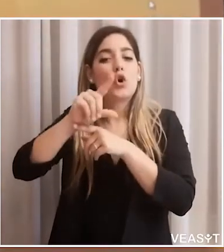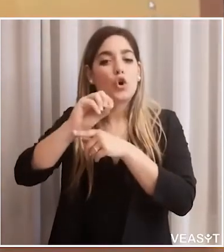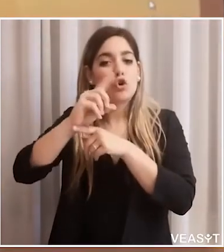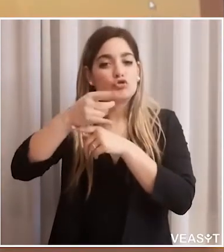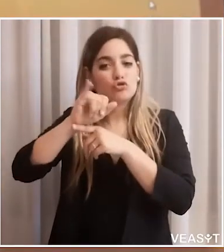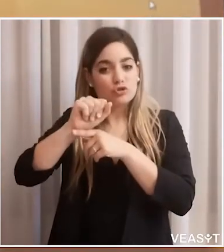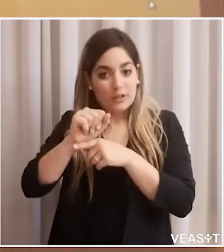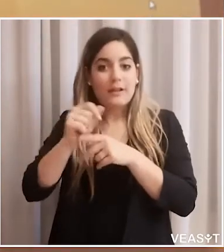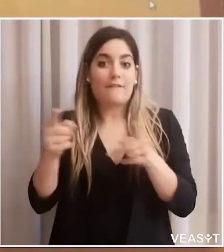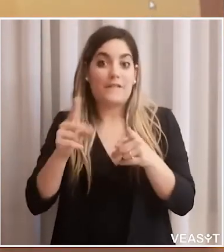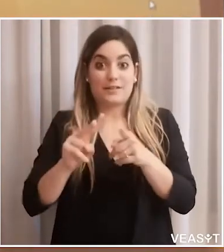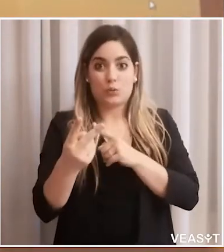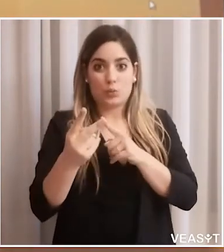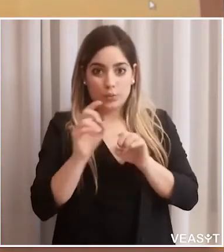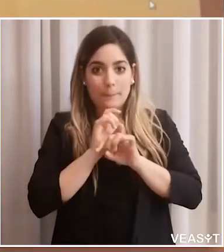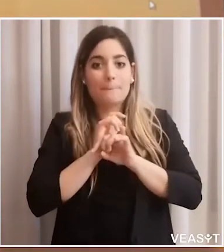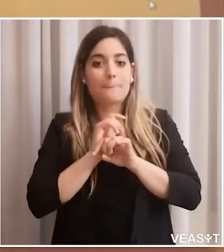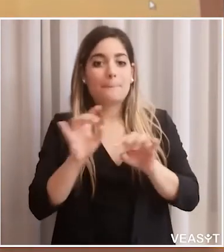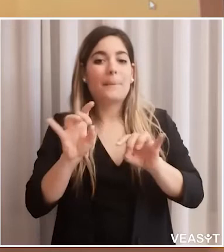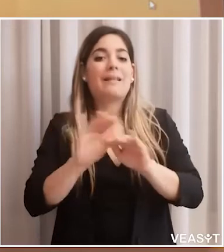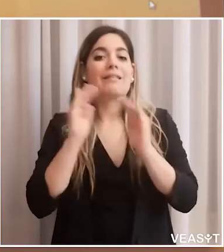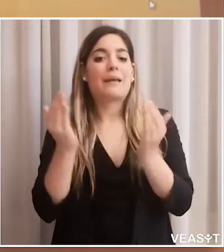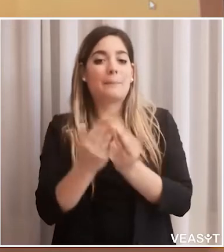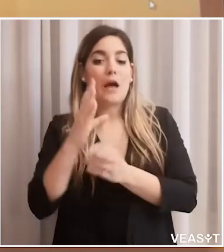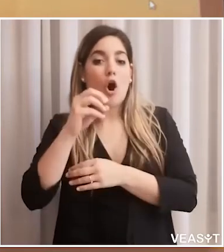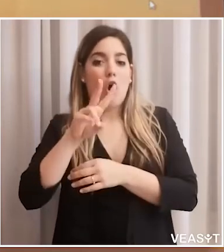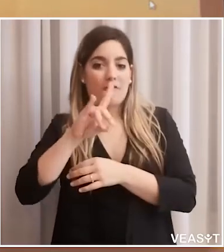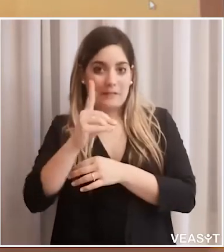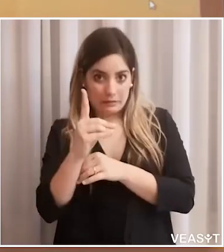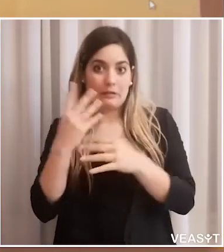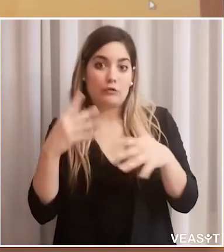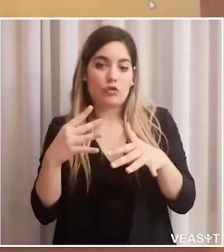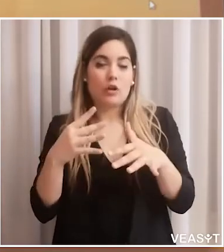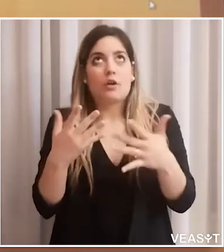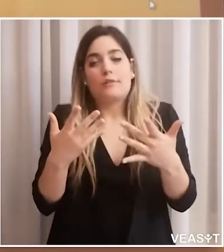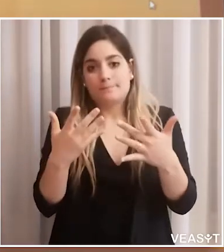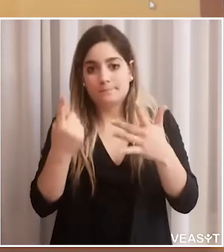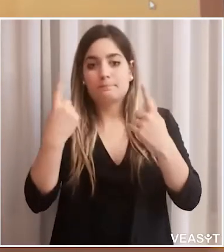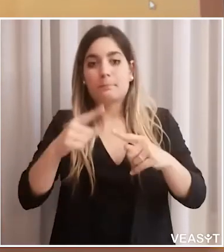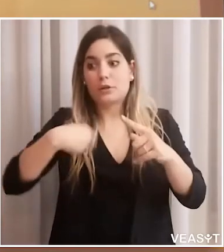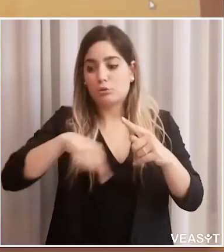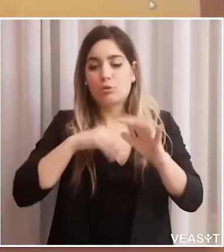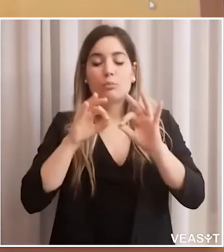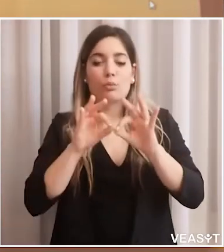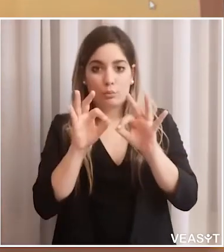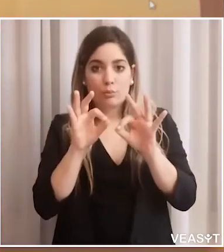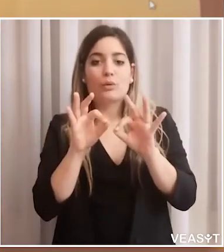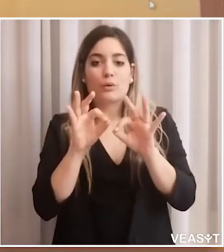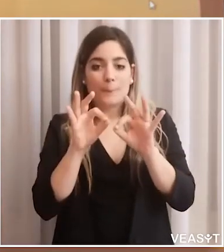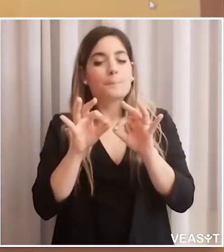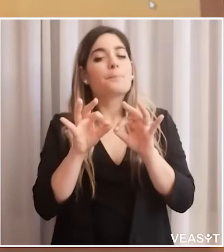Sono qui a rappresentare l'impegno della pneumologia in questa fase 2 della